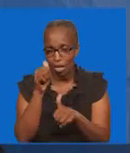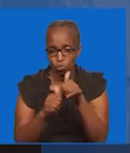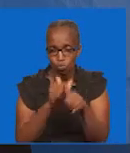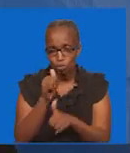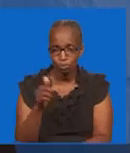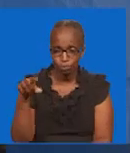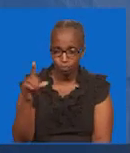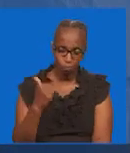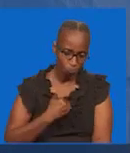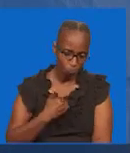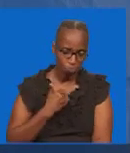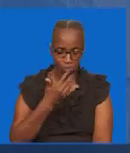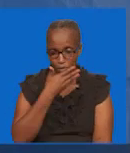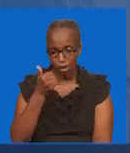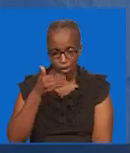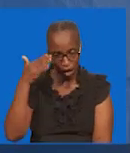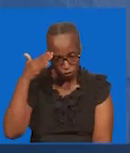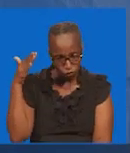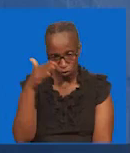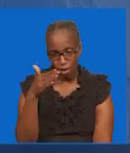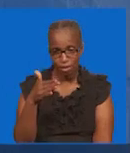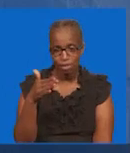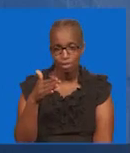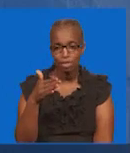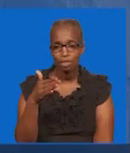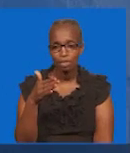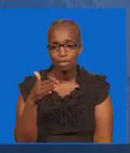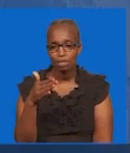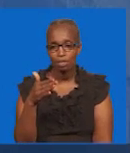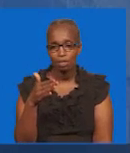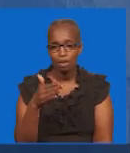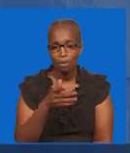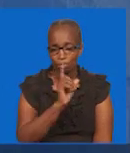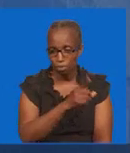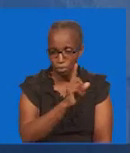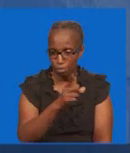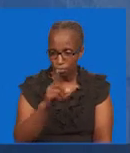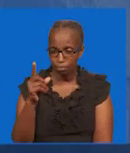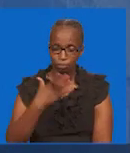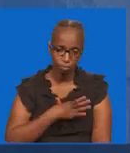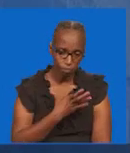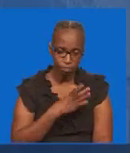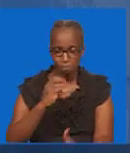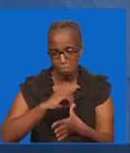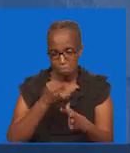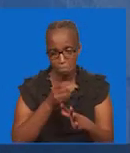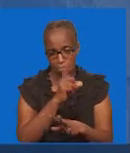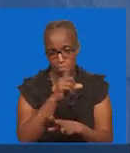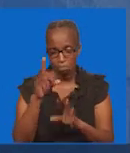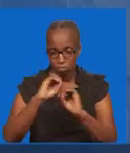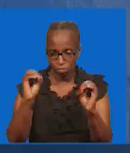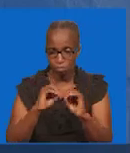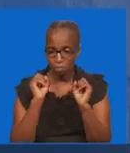kuyatua Angalia Wewe Kiongozi Mali Unaonya Watu Ama Uwaonyi